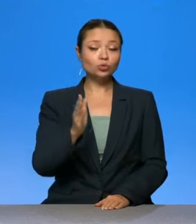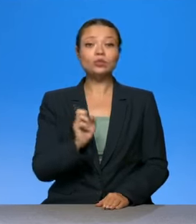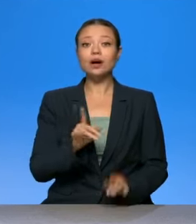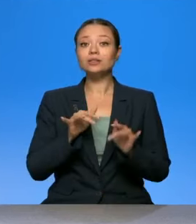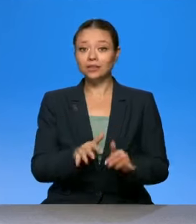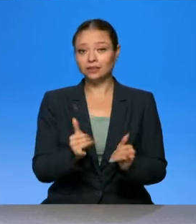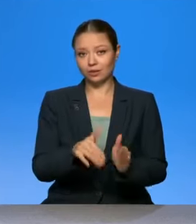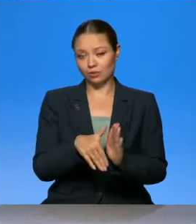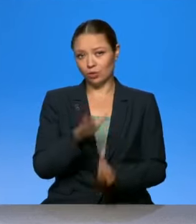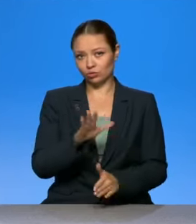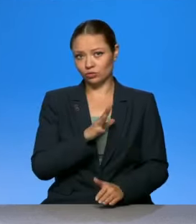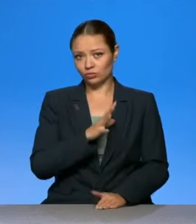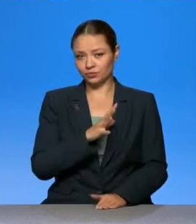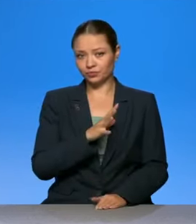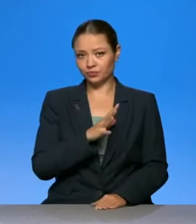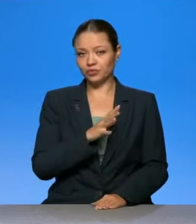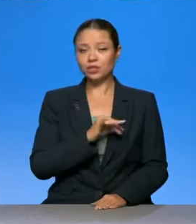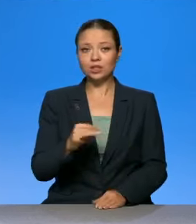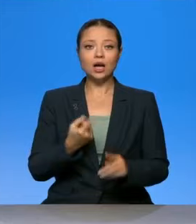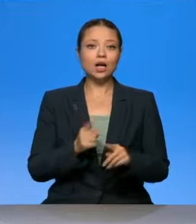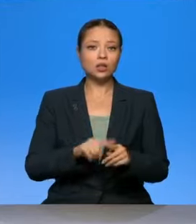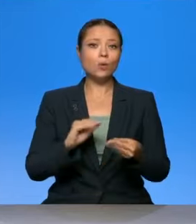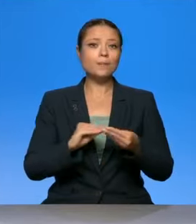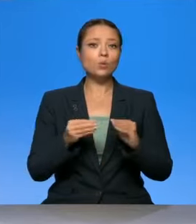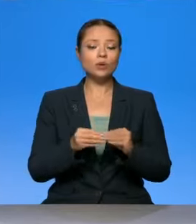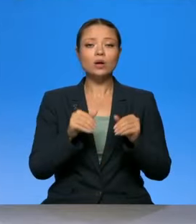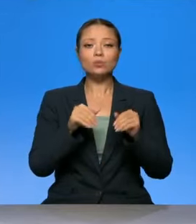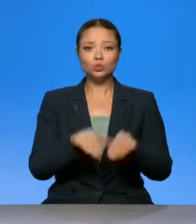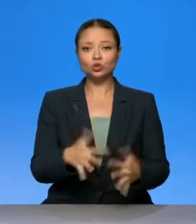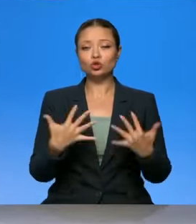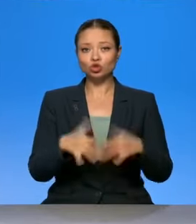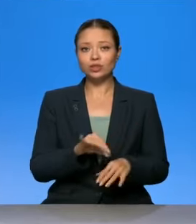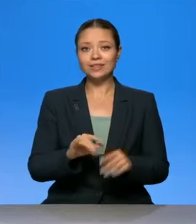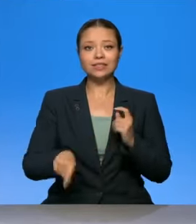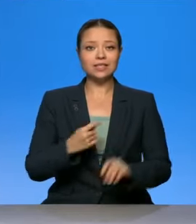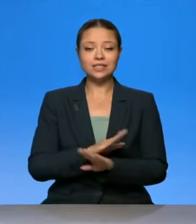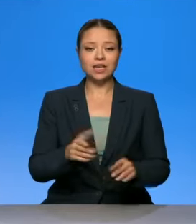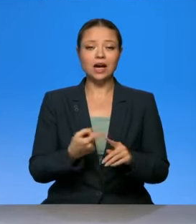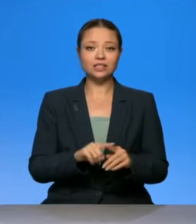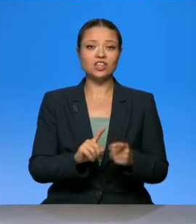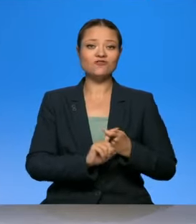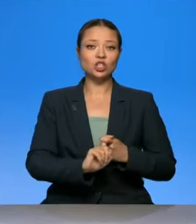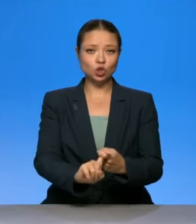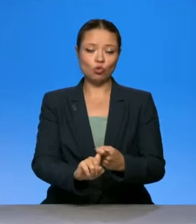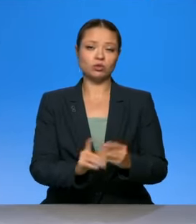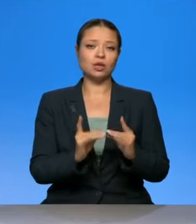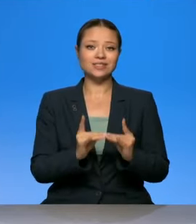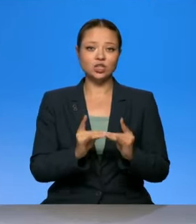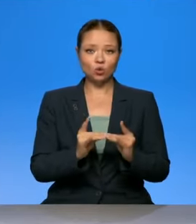И сейчас уже все эти решились эти проблемы. И не зря вот эти инфекционные стационары сейчас переоборудуют. Переоборудуют для чего? Для реабилитации.